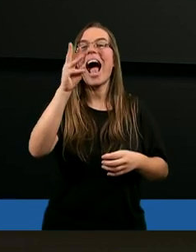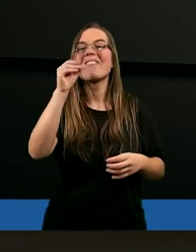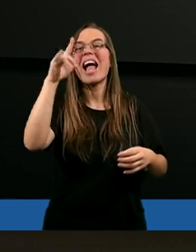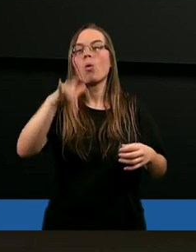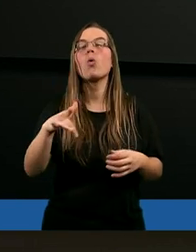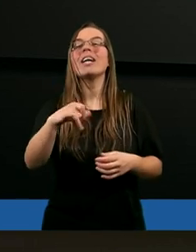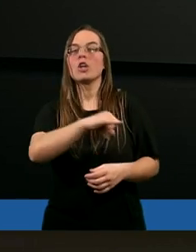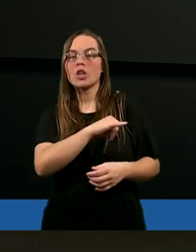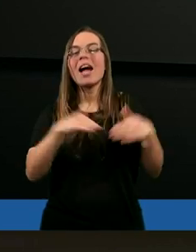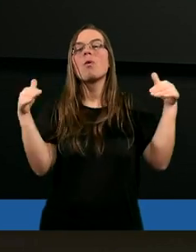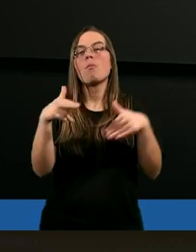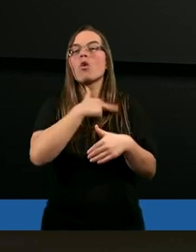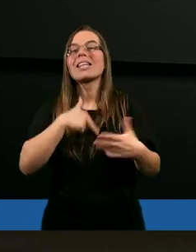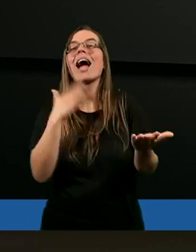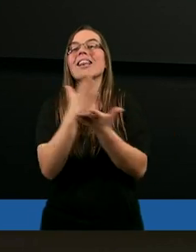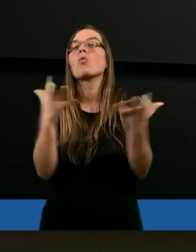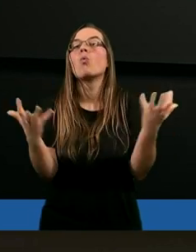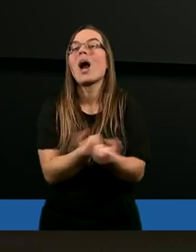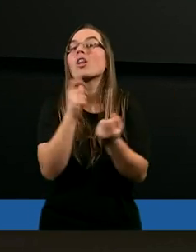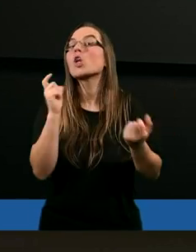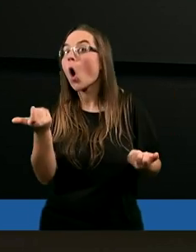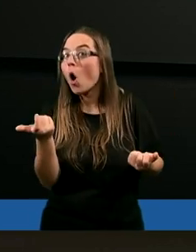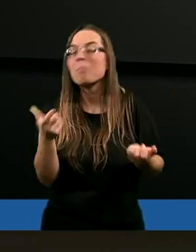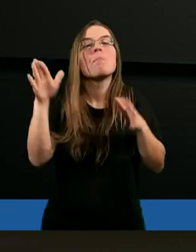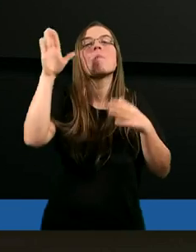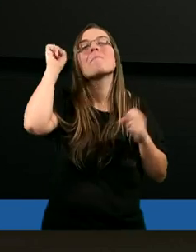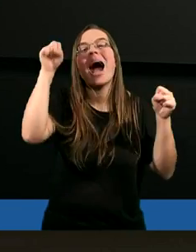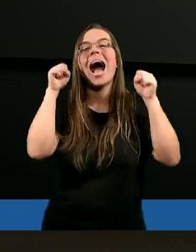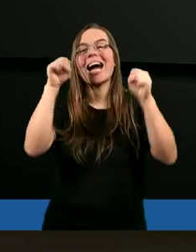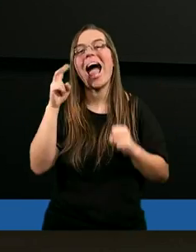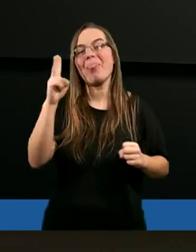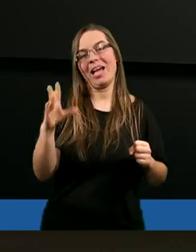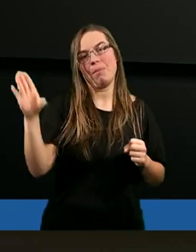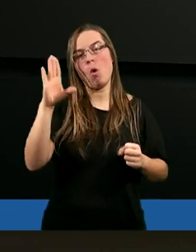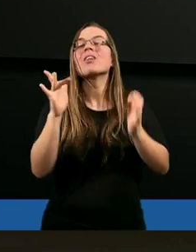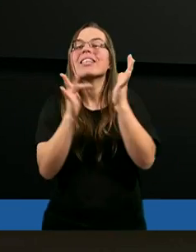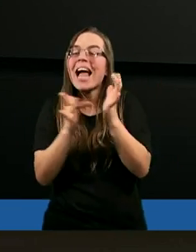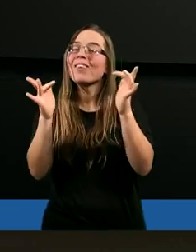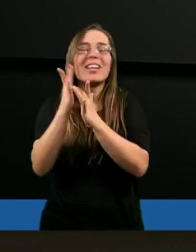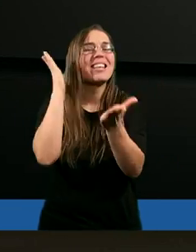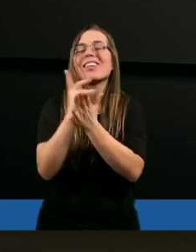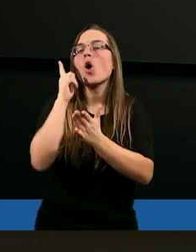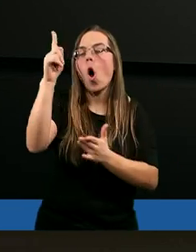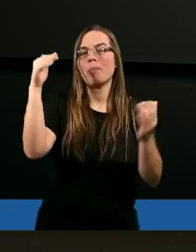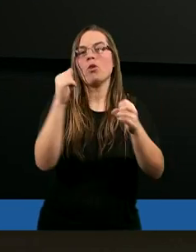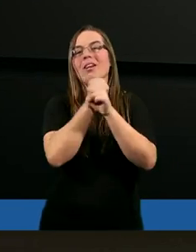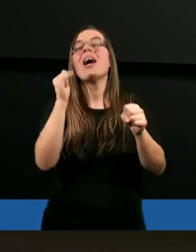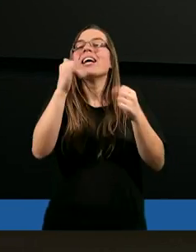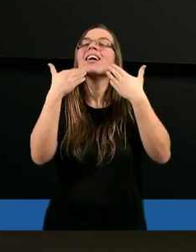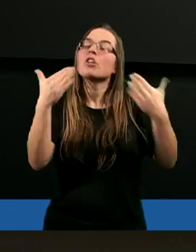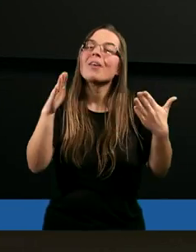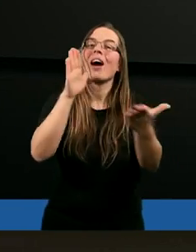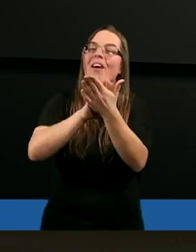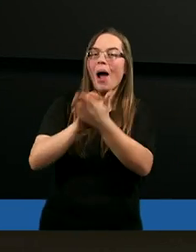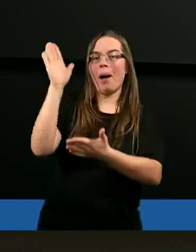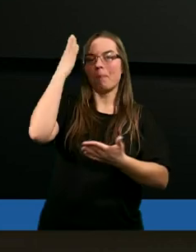może nas tylko uratować Baranek Boży, Jezus Chrystus i chwała Mu za to.